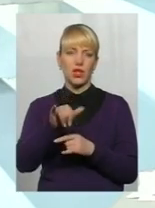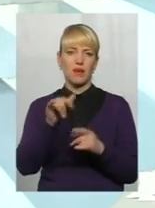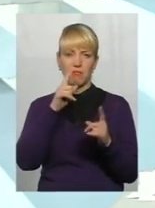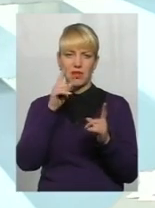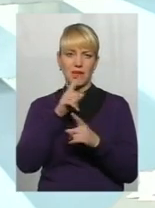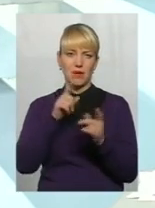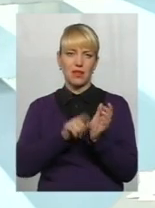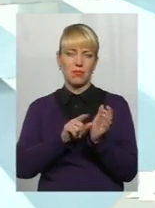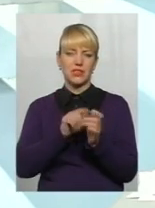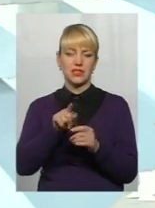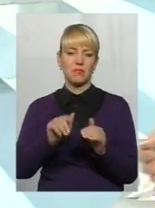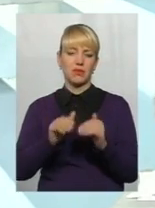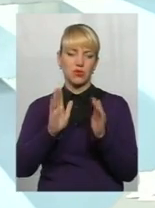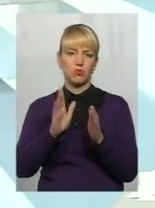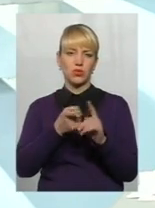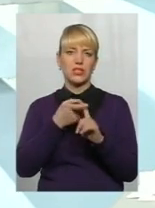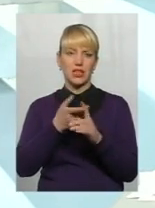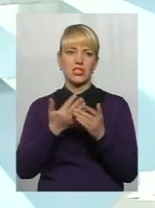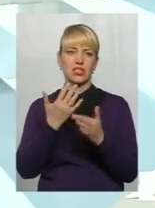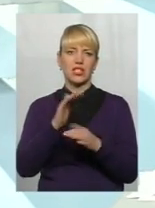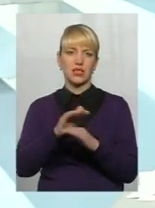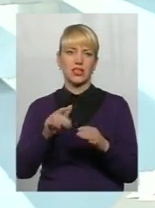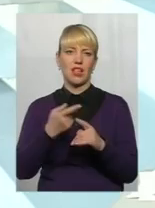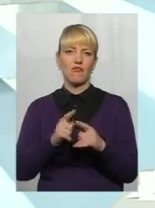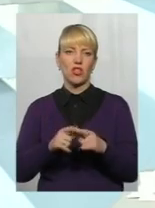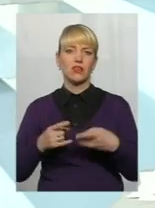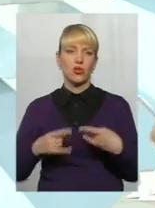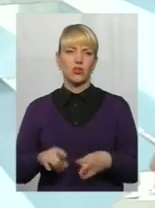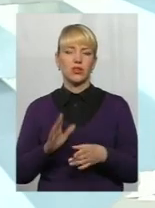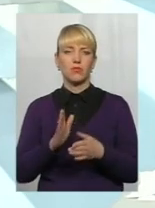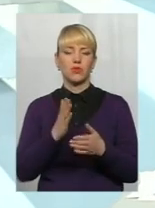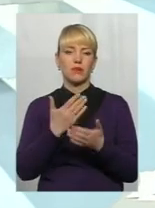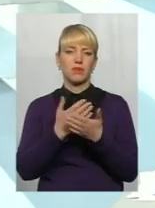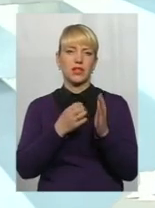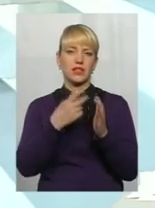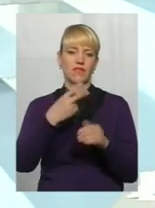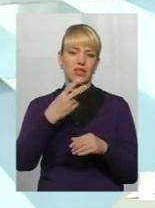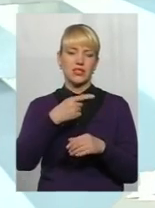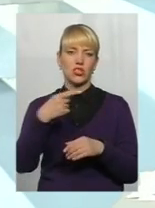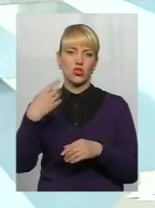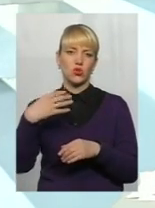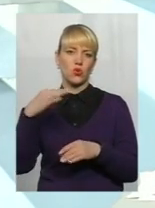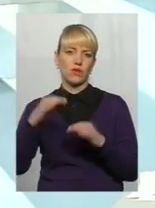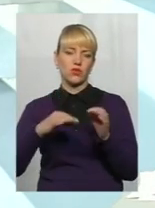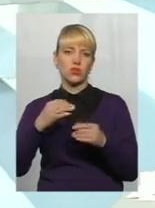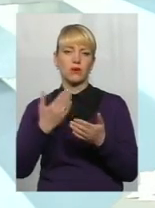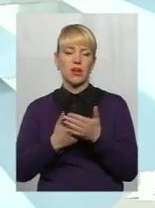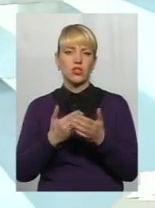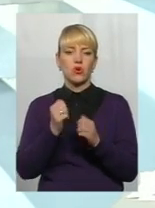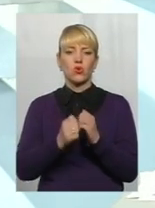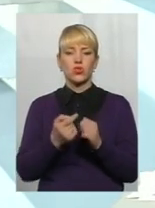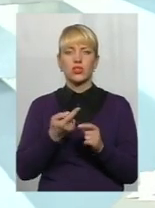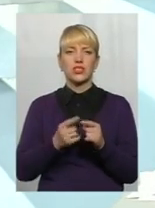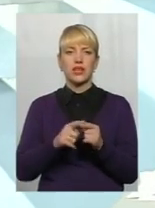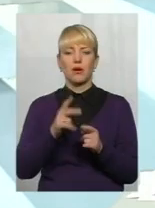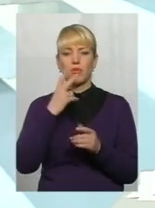підвищення в неї буде залежати від того, скільки дітей вона народила. І буде від 20 до 40%. Ну, майже кожен з них побачить в